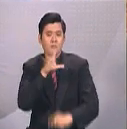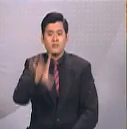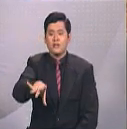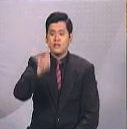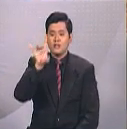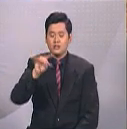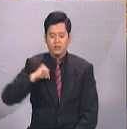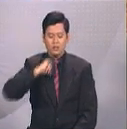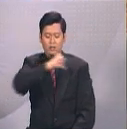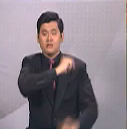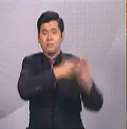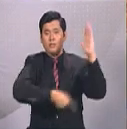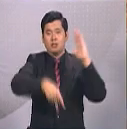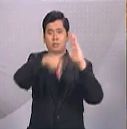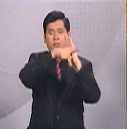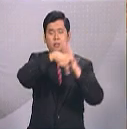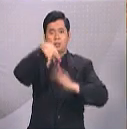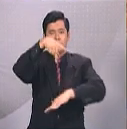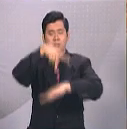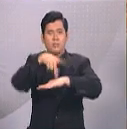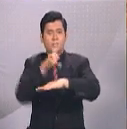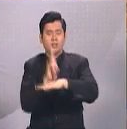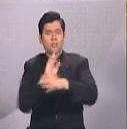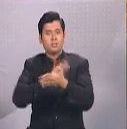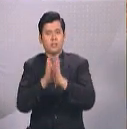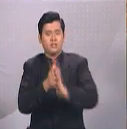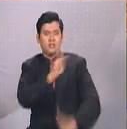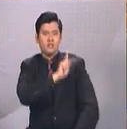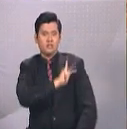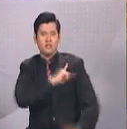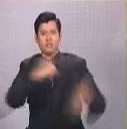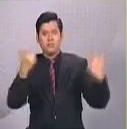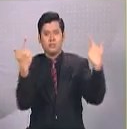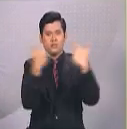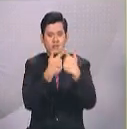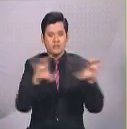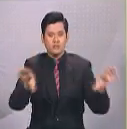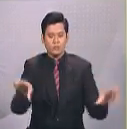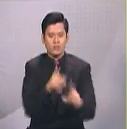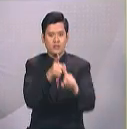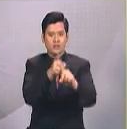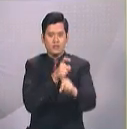anggota Parlimen Port Dickson sebagai ketua pembangkang yang dibuat oleh Speaker.